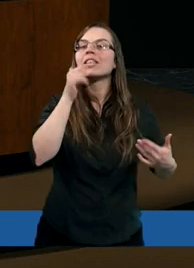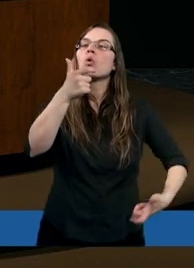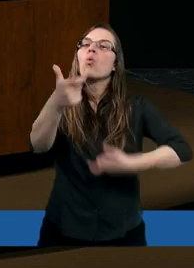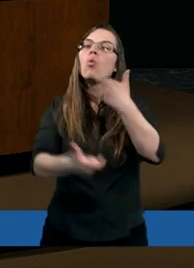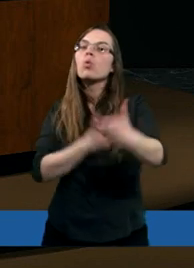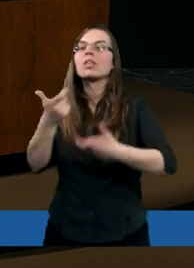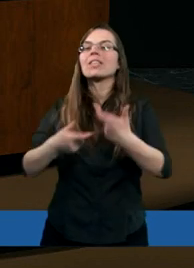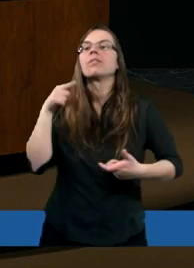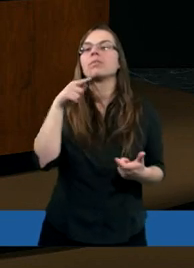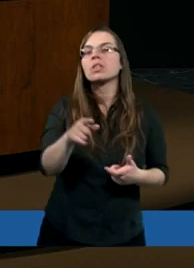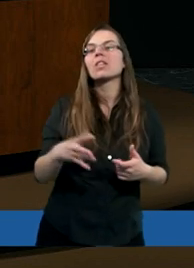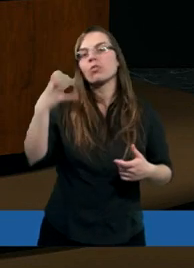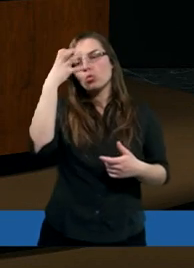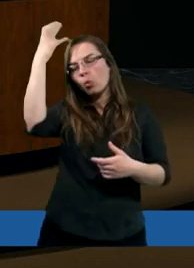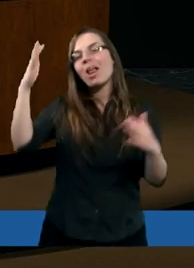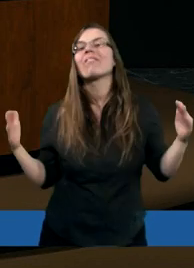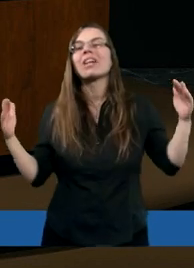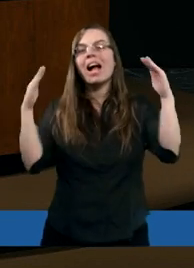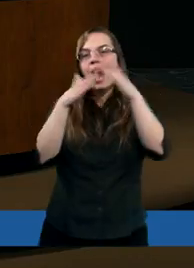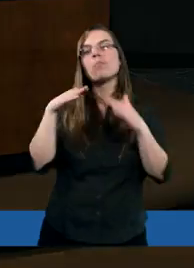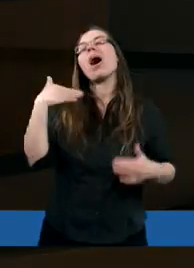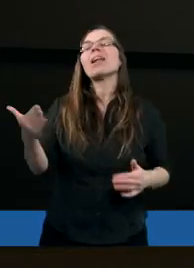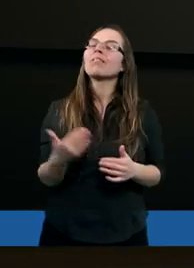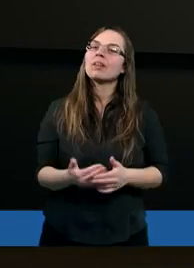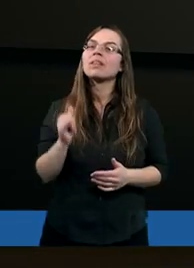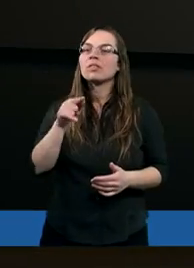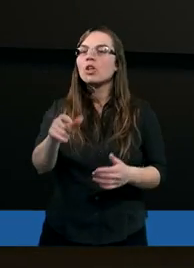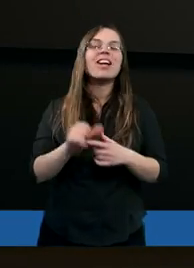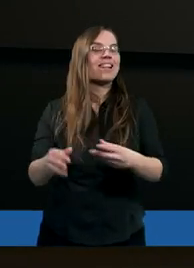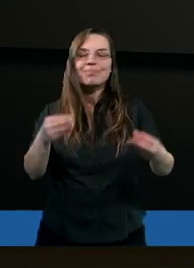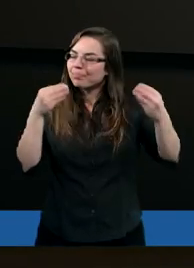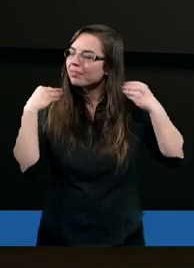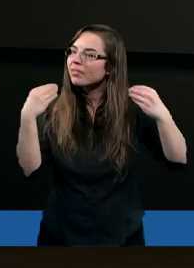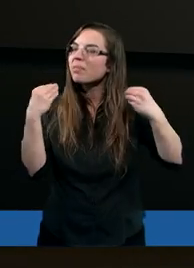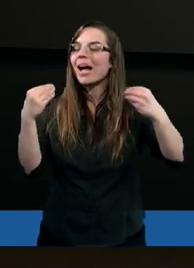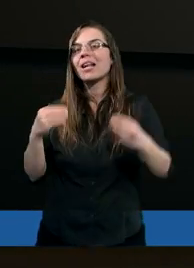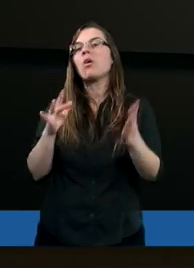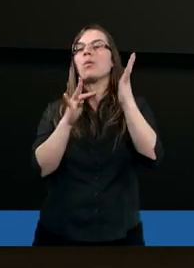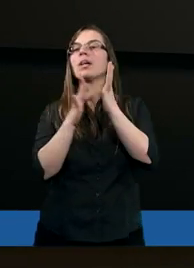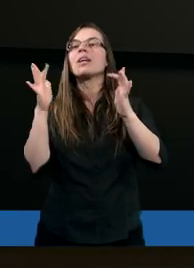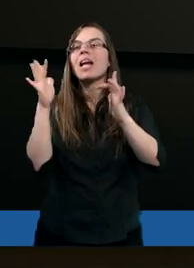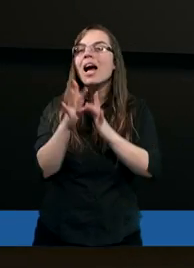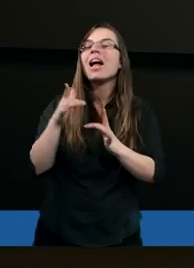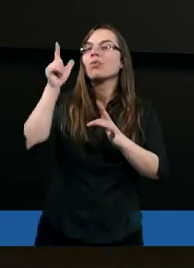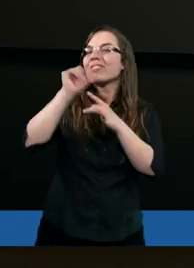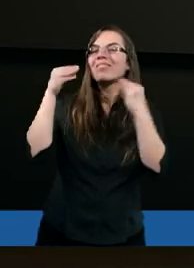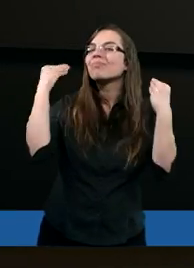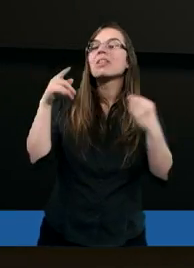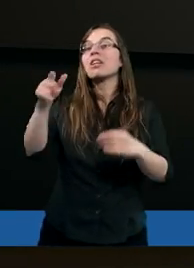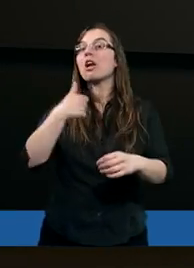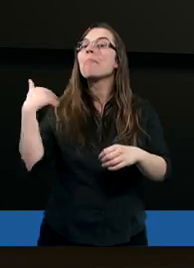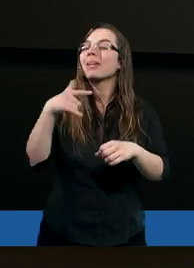uczynił z nich królewskie kapłaństwo. To jest wspaniałe. Pani Jezus, aby być tym